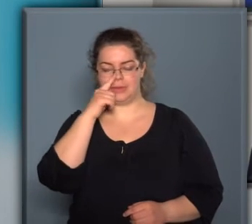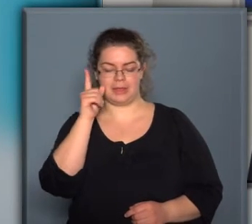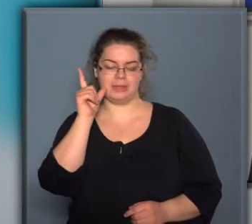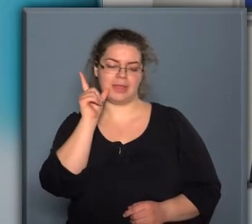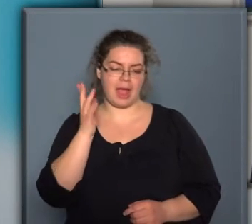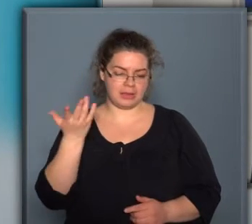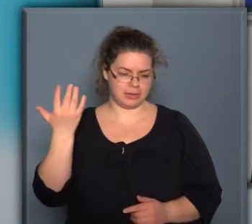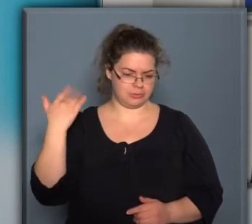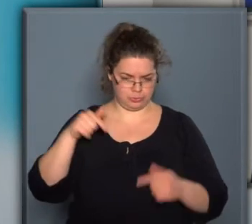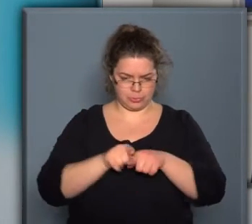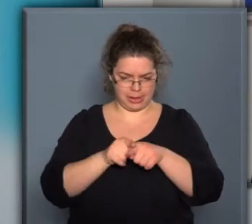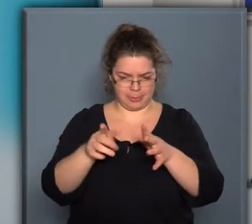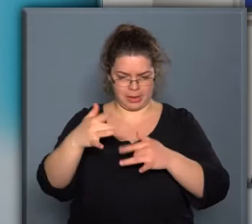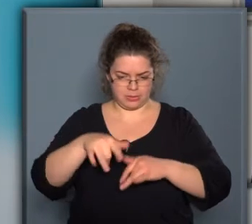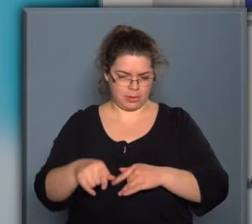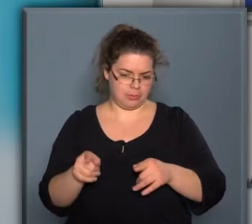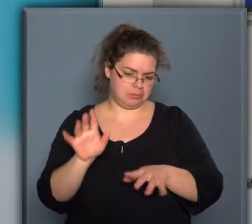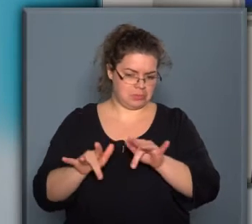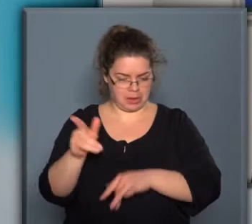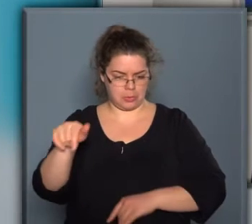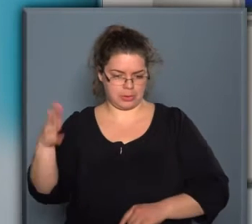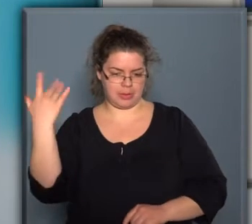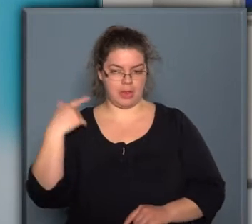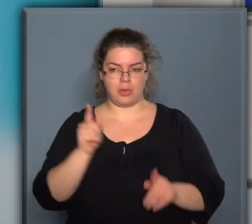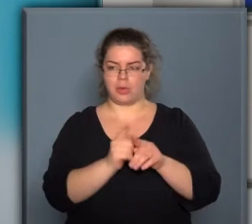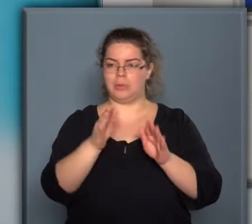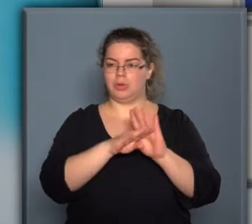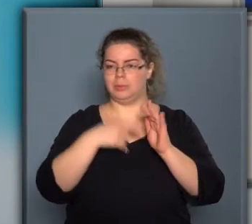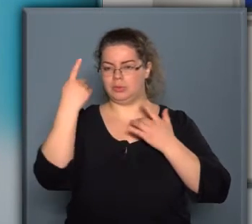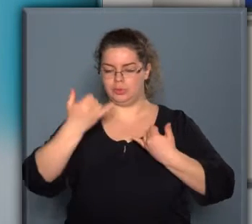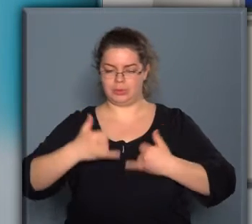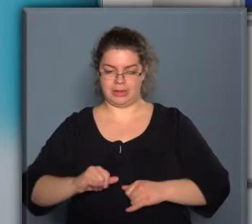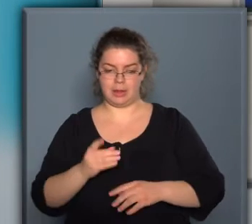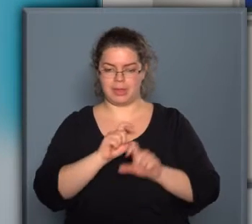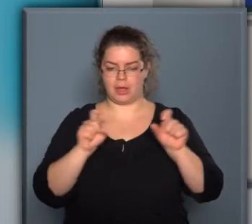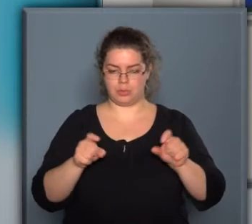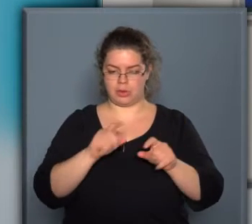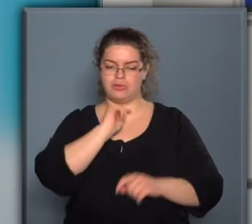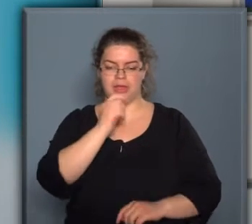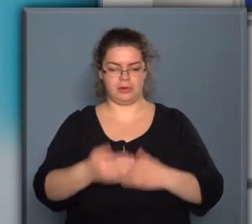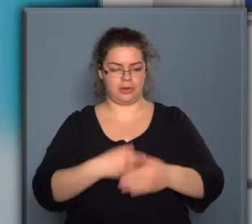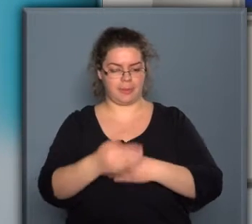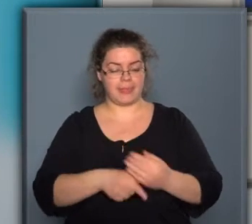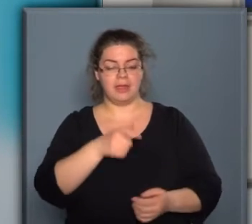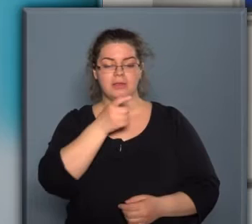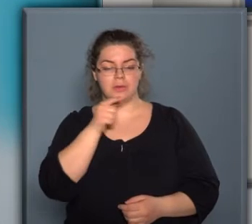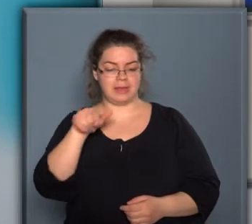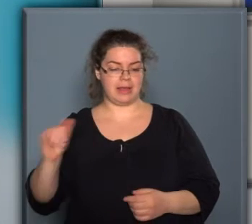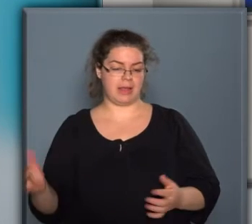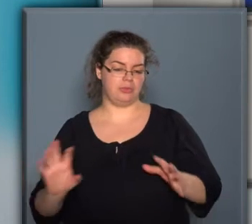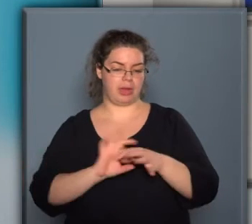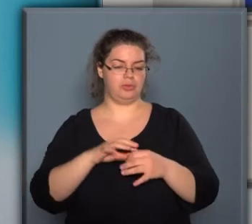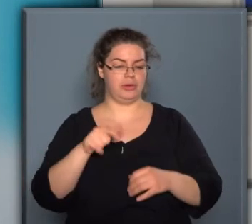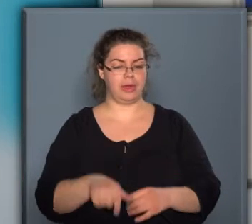helységében, egy pár hónappal ezelőtt, és akkor is egy olyan programot tudtunk elindítani, amely azóta sikeresen megy. A kontinentál is